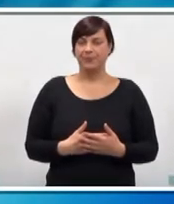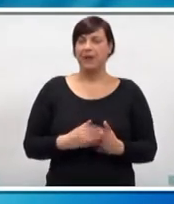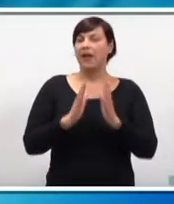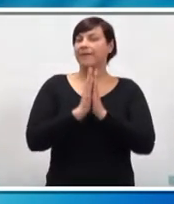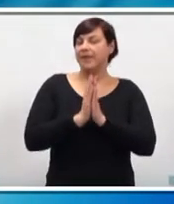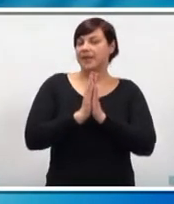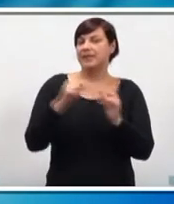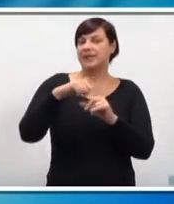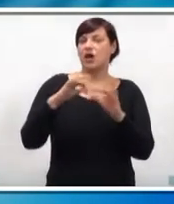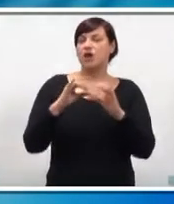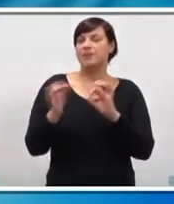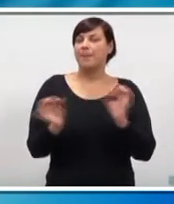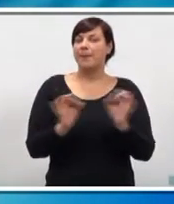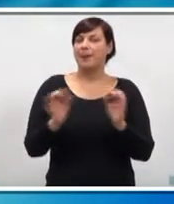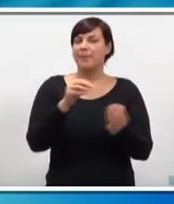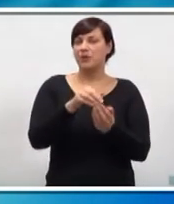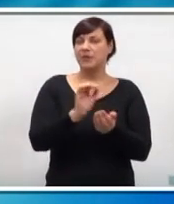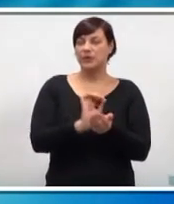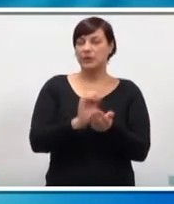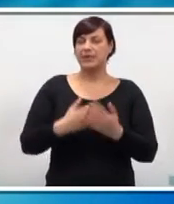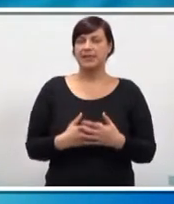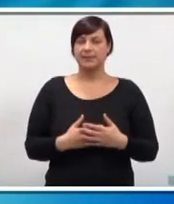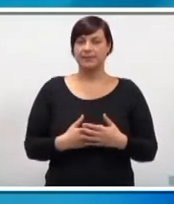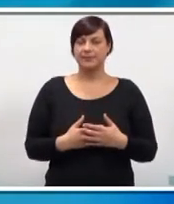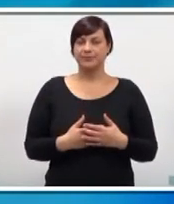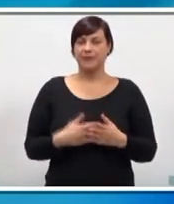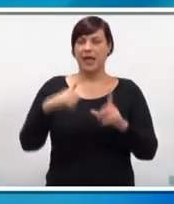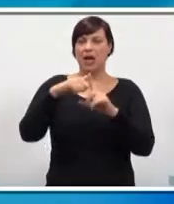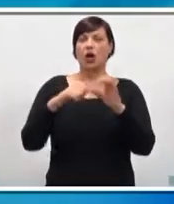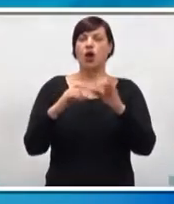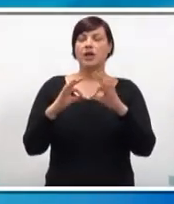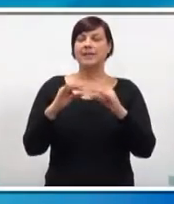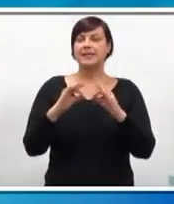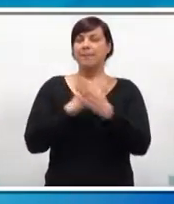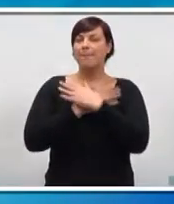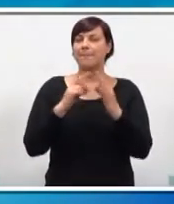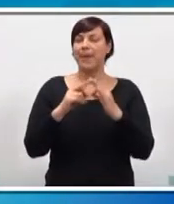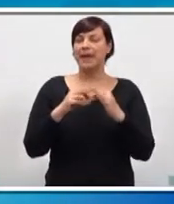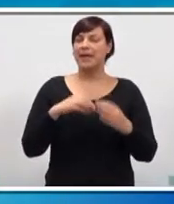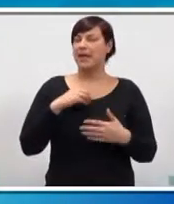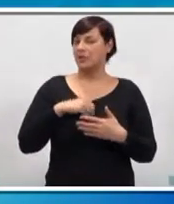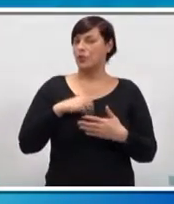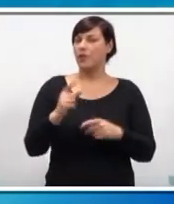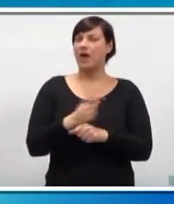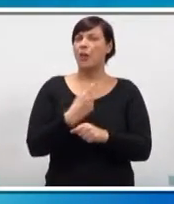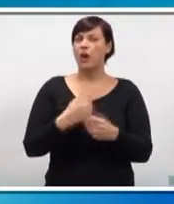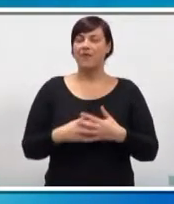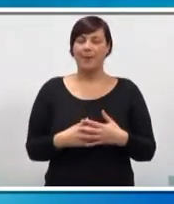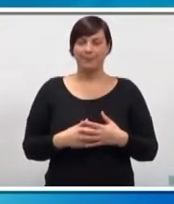Vjernici se korizmom pripremaju za Uskrs. Zapravo korizma je pa svojevrstna duhovna obnova.